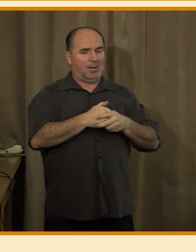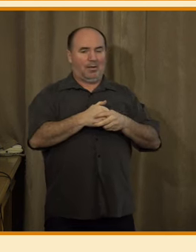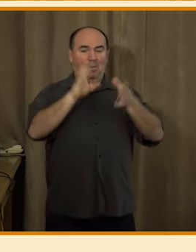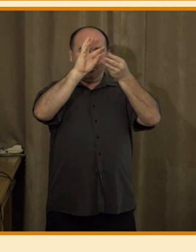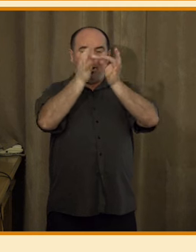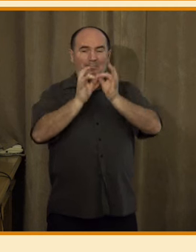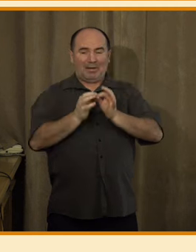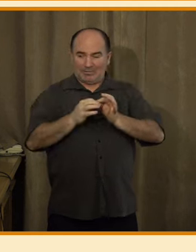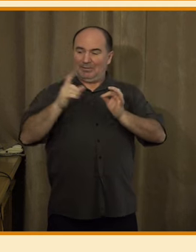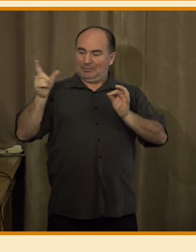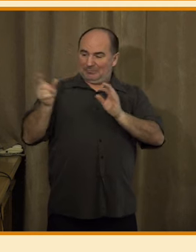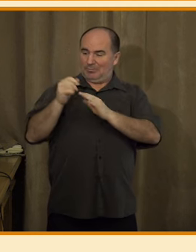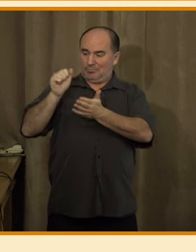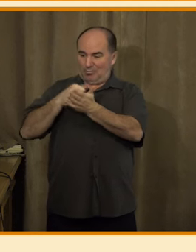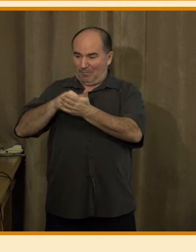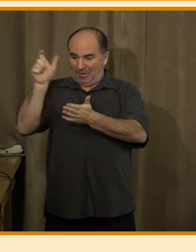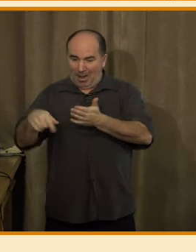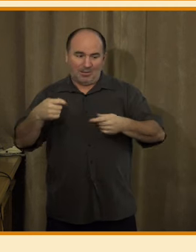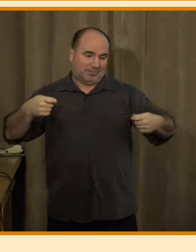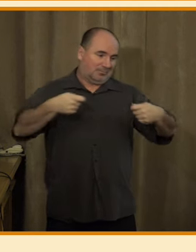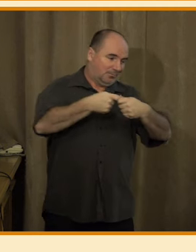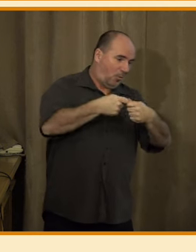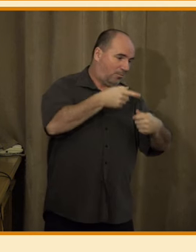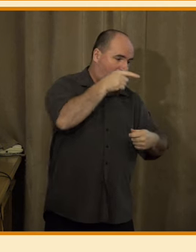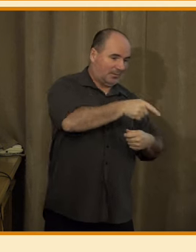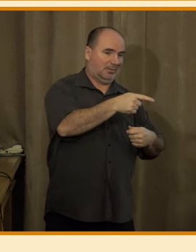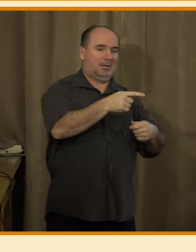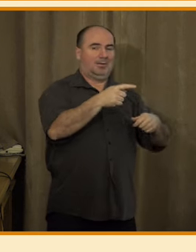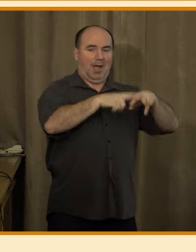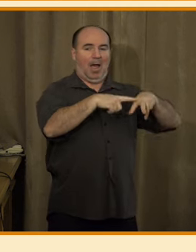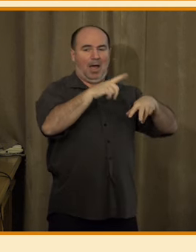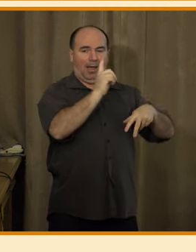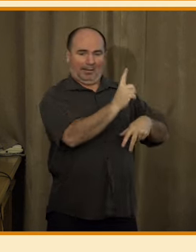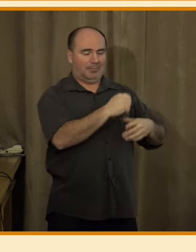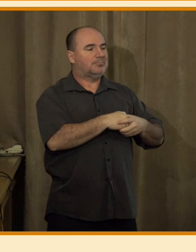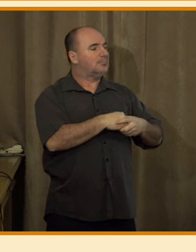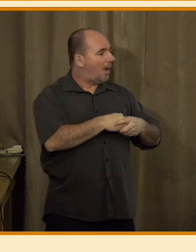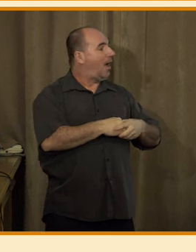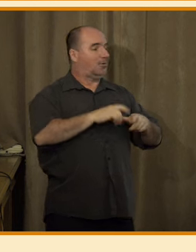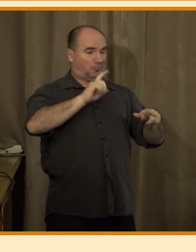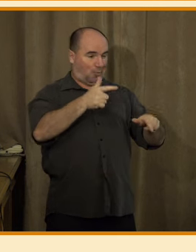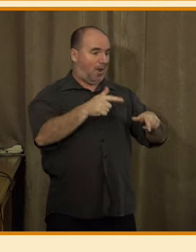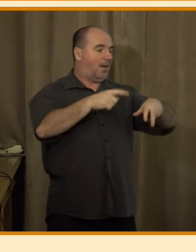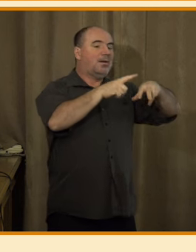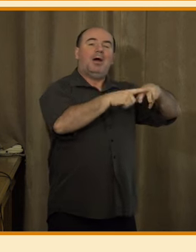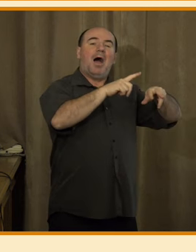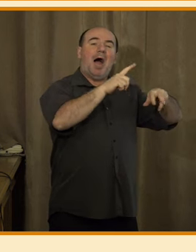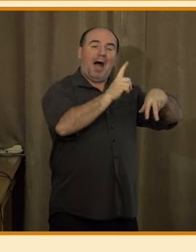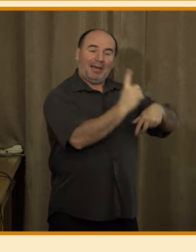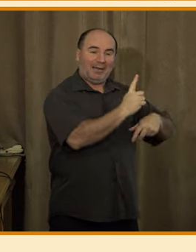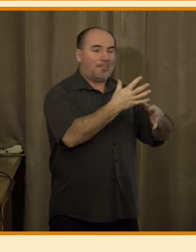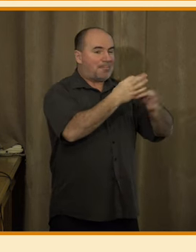graf se týká pouze umělé inteligence bez zásahu člověka. Vidíte, že 71%